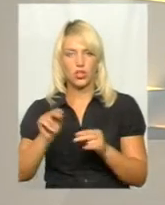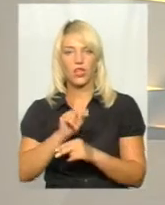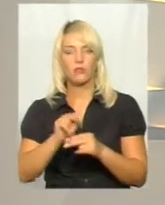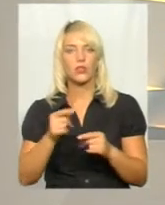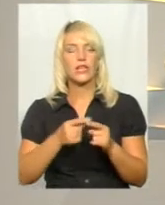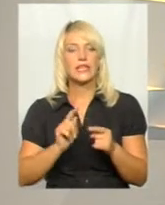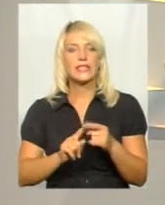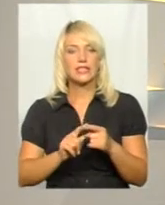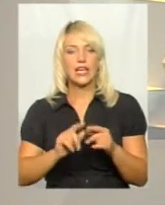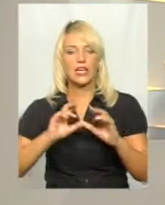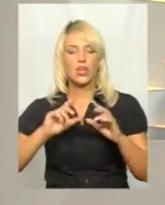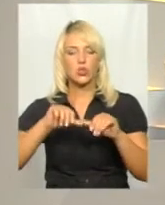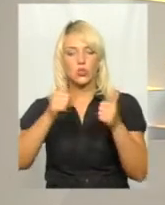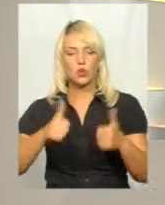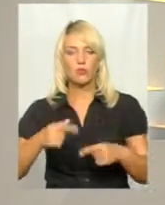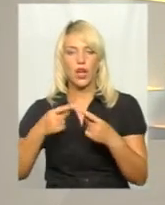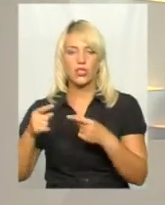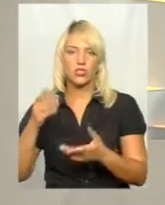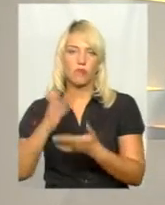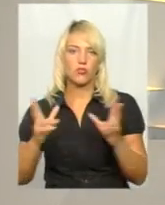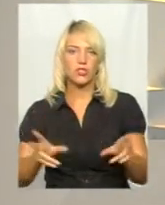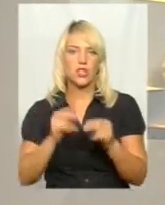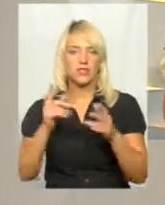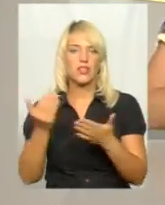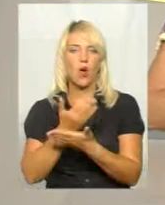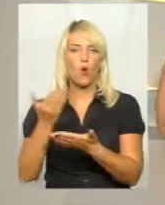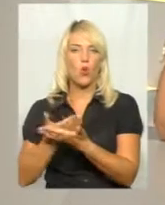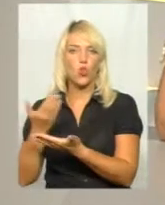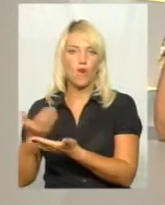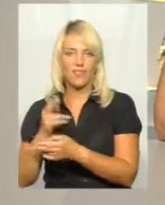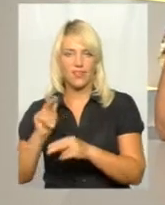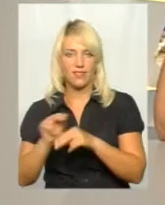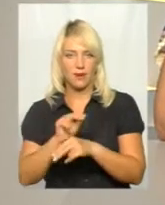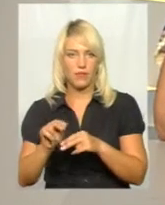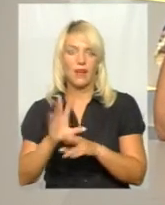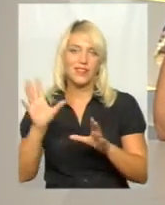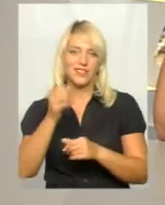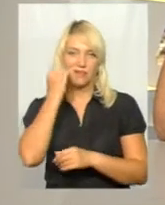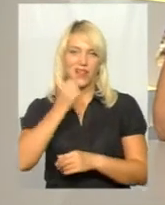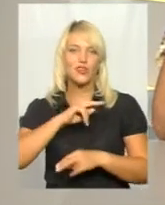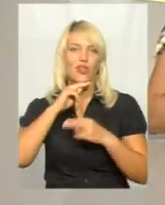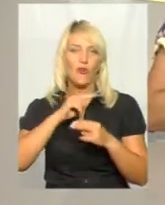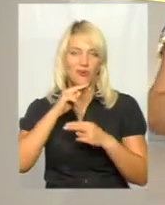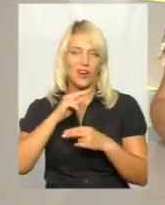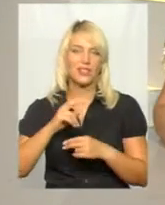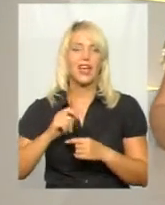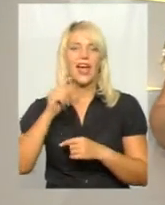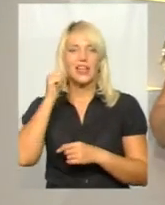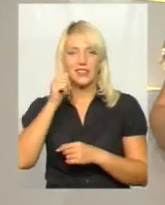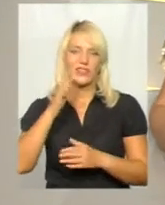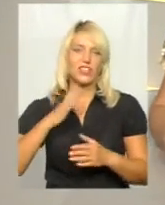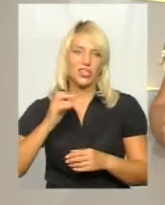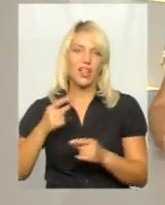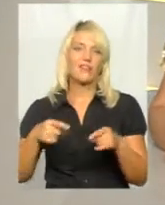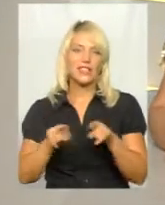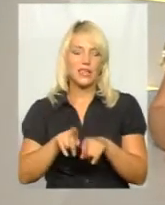скульптури. Решта мають шанс на оновлення. Про це нам сьогодні сказала пані Тетяна. Всім дякую за увагу. А завтра чекатиму вас